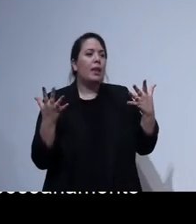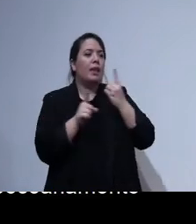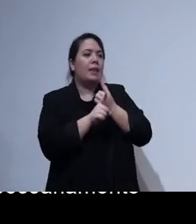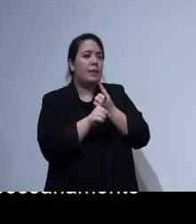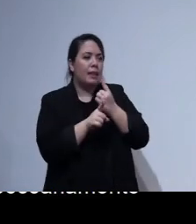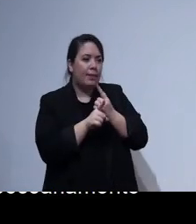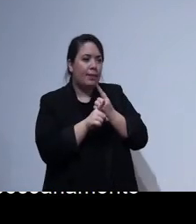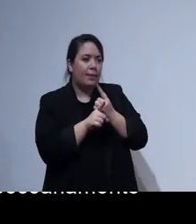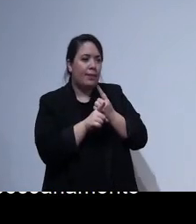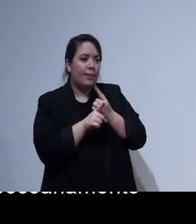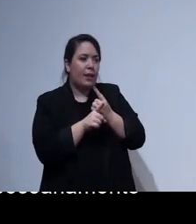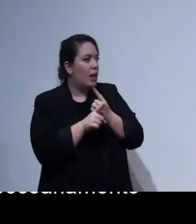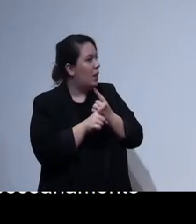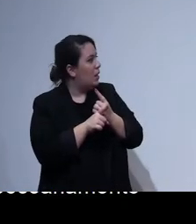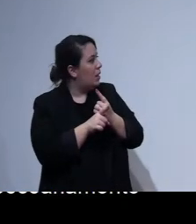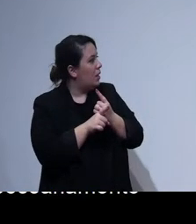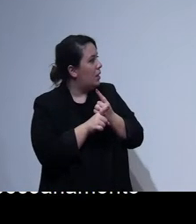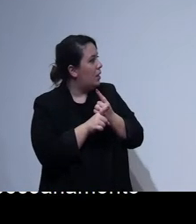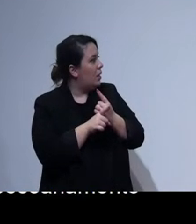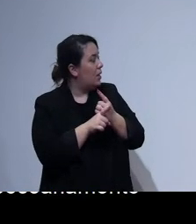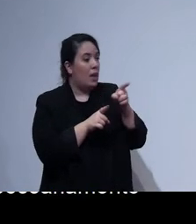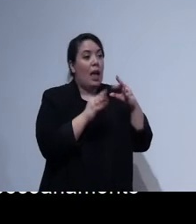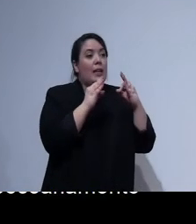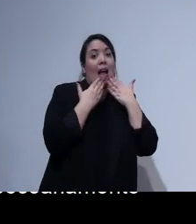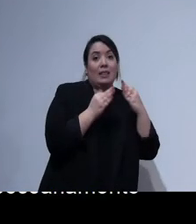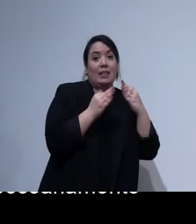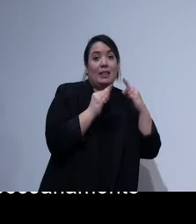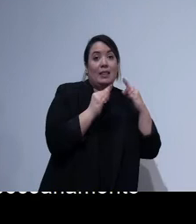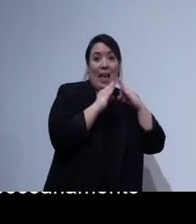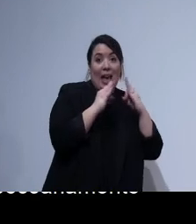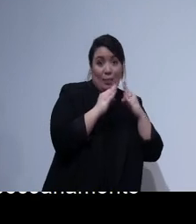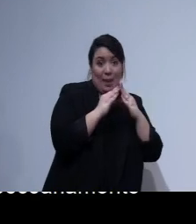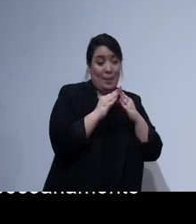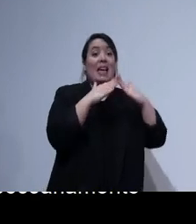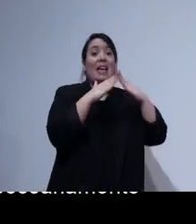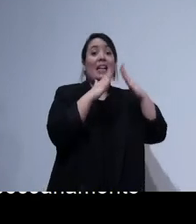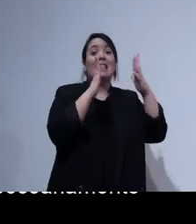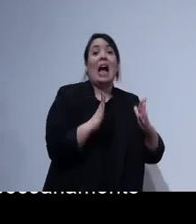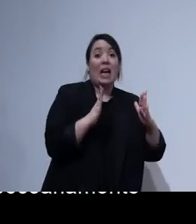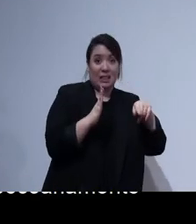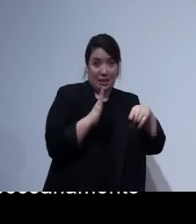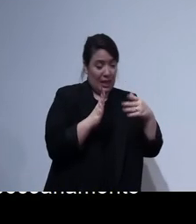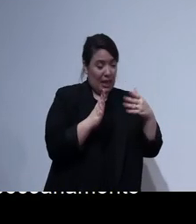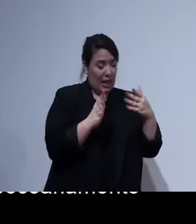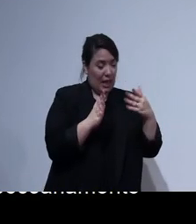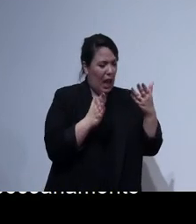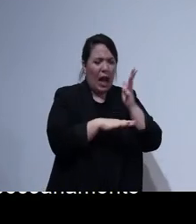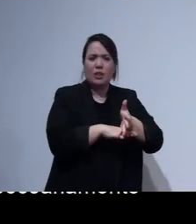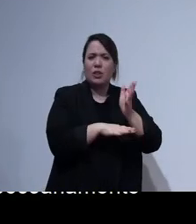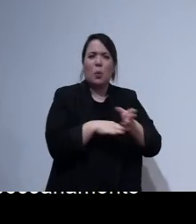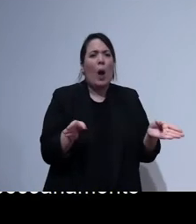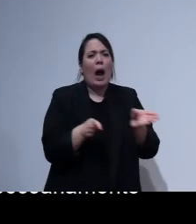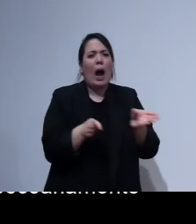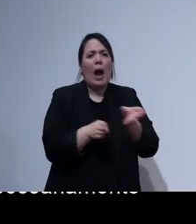Airbnb abbiamo opportunità di alloggi accessibili per qualsiasi tasca